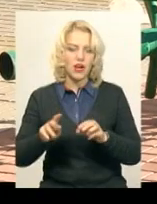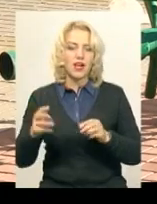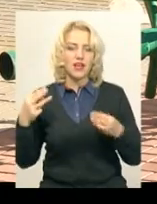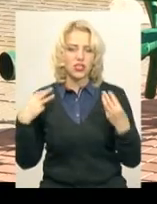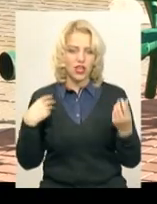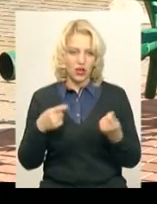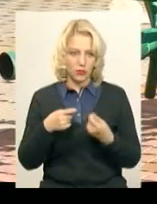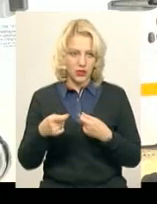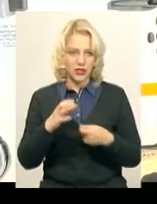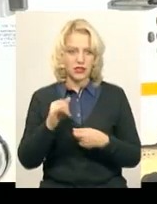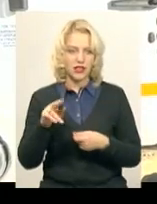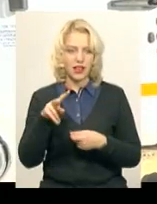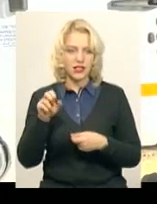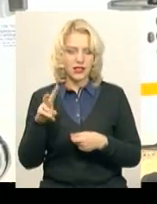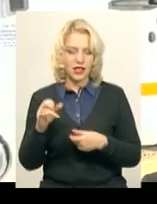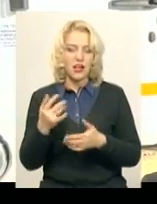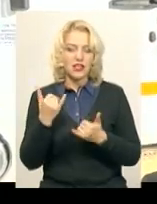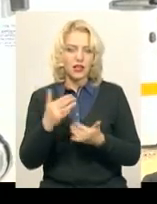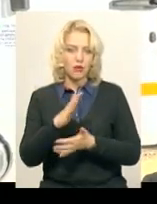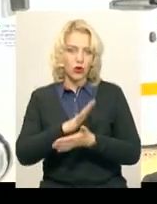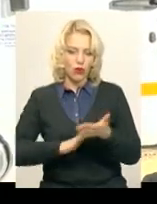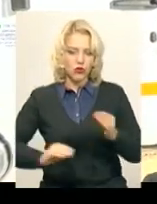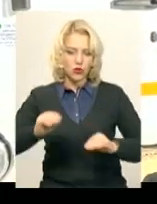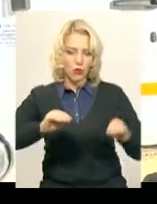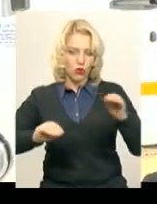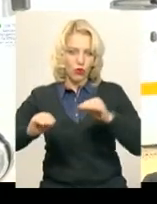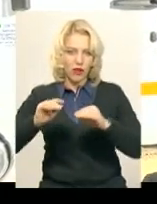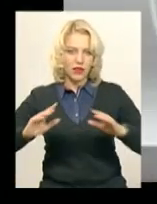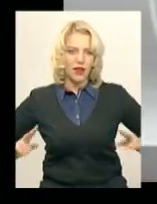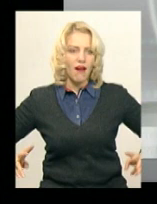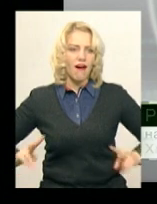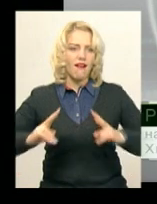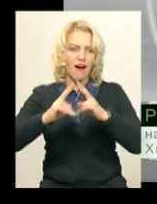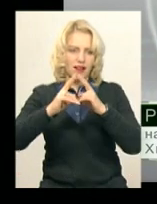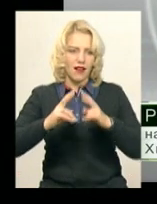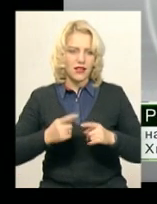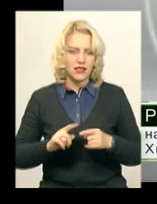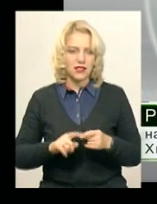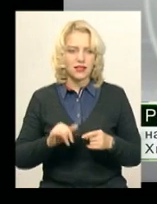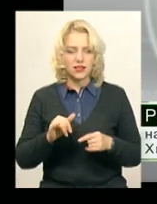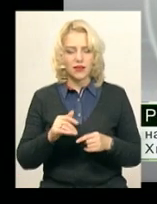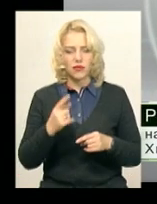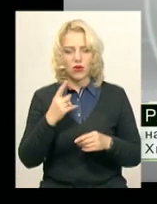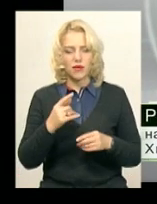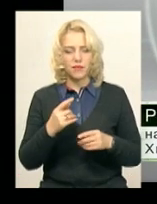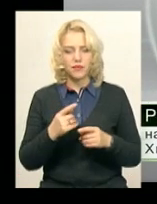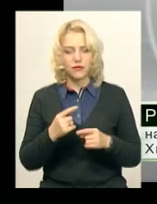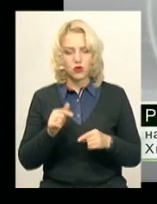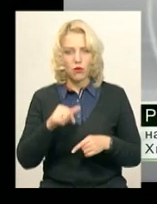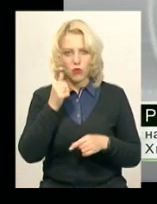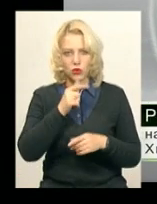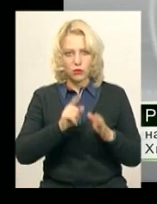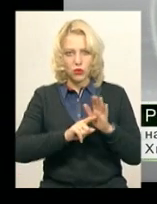ради Руслана Сітлецька. Наразі продовжують монтувати каркас новорічної ялинки. Сам перед перша розвинка в тому, що ми цьому році